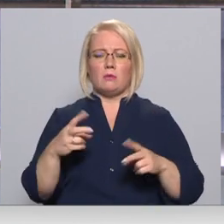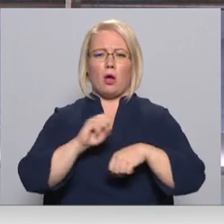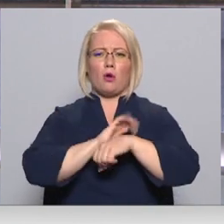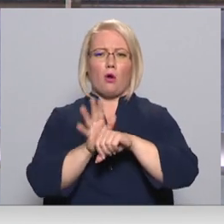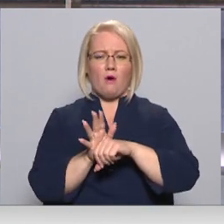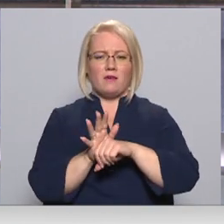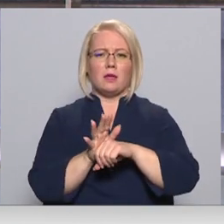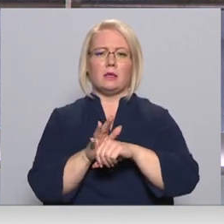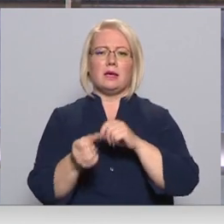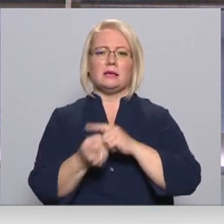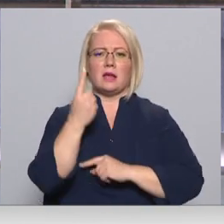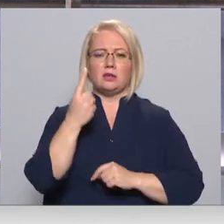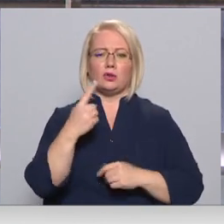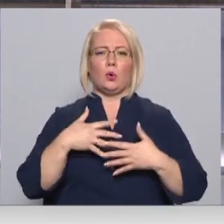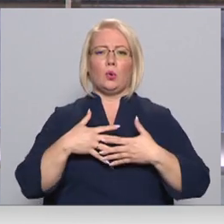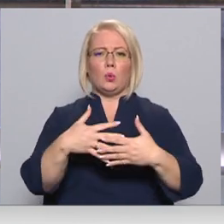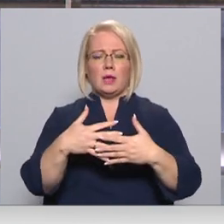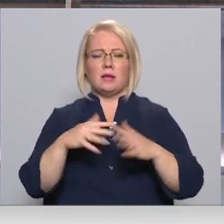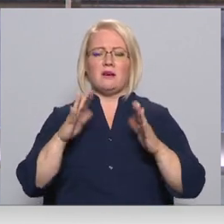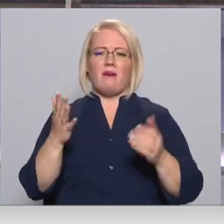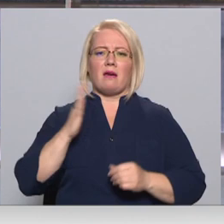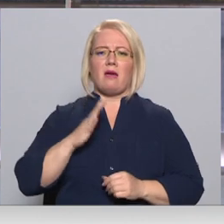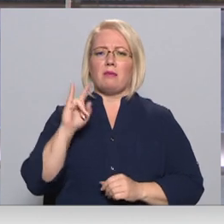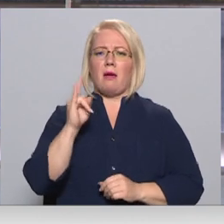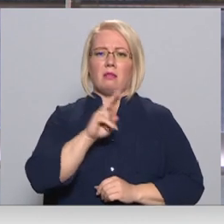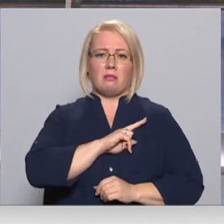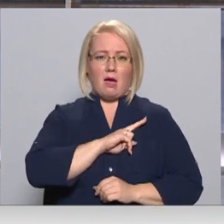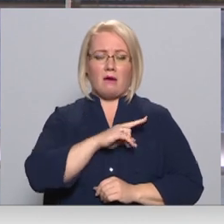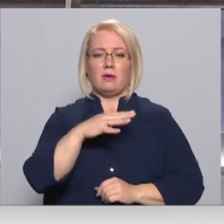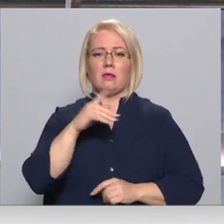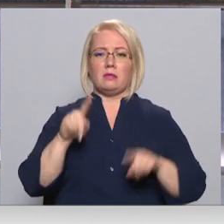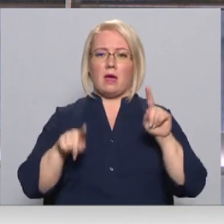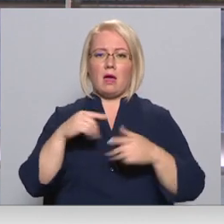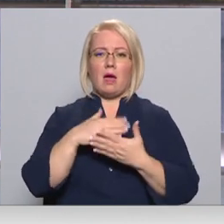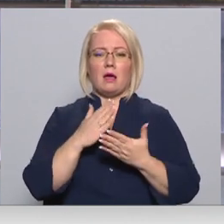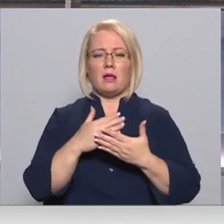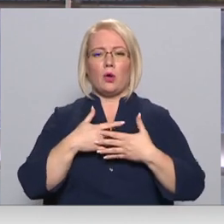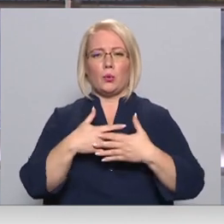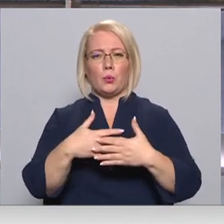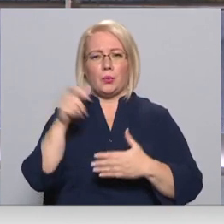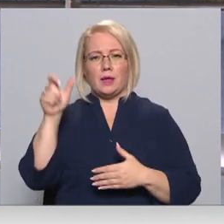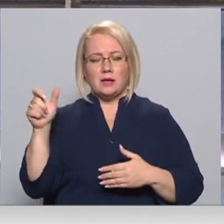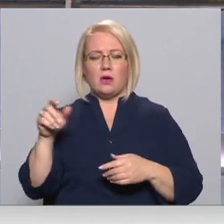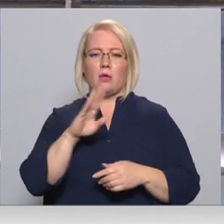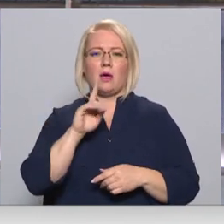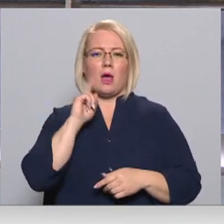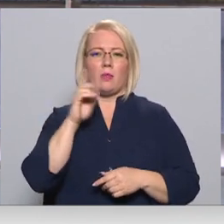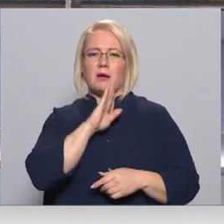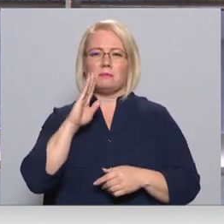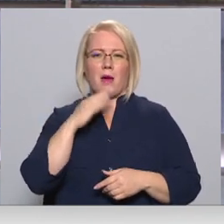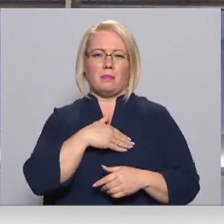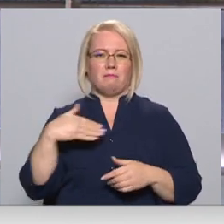-19 izraizījusi grūtniecis vai gaidāmā bērna nāvi, daļa grūtnieču, kā arī jaunās māmiņas, zīdīšanas periodā